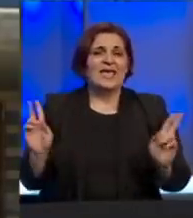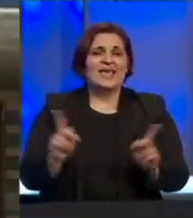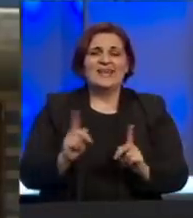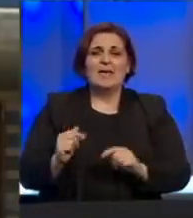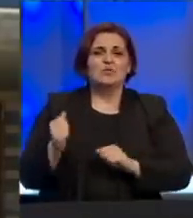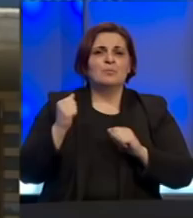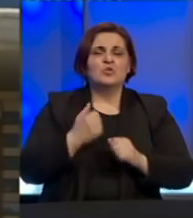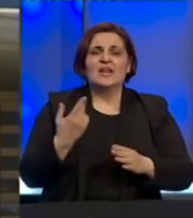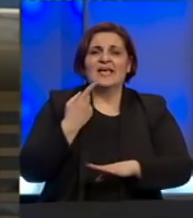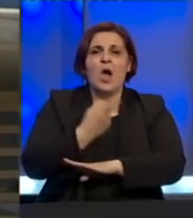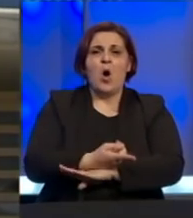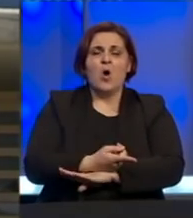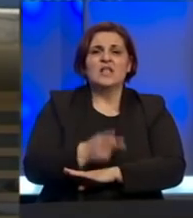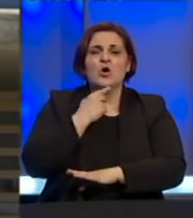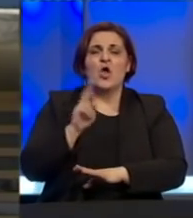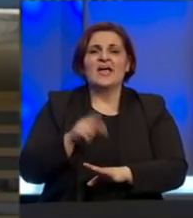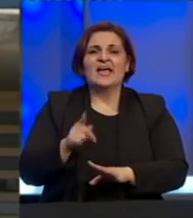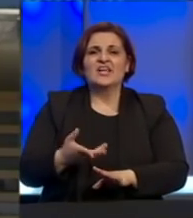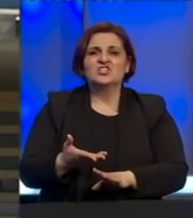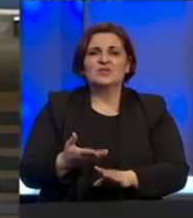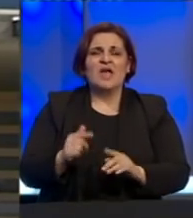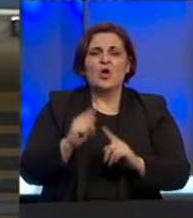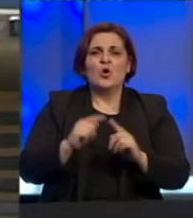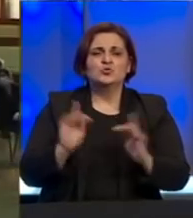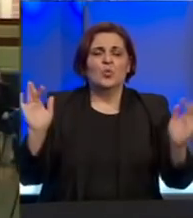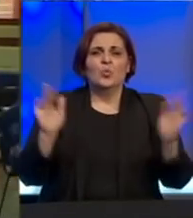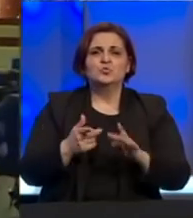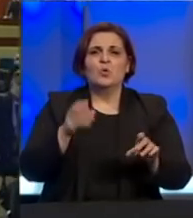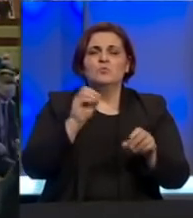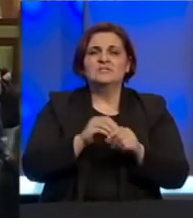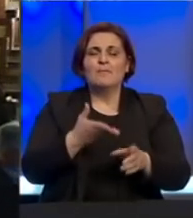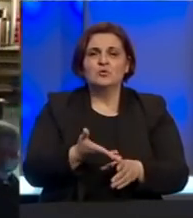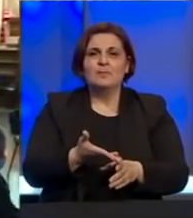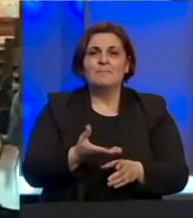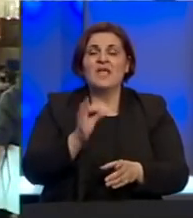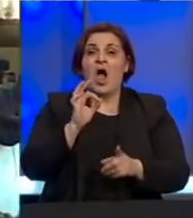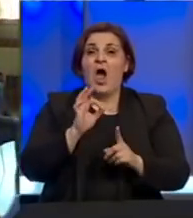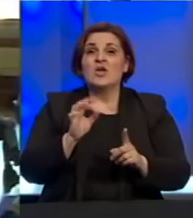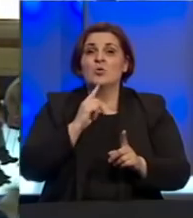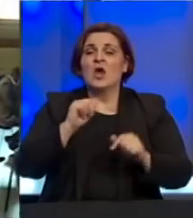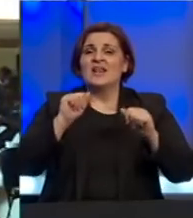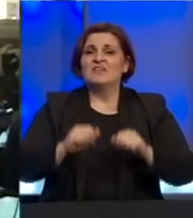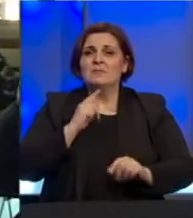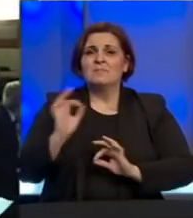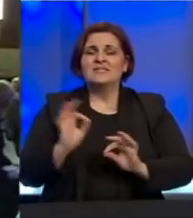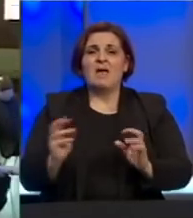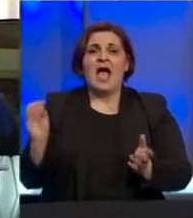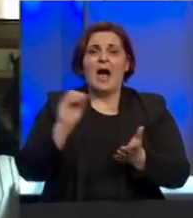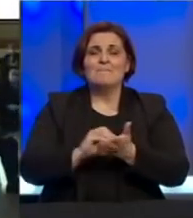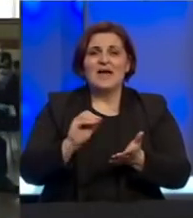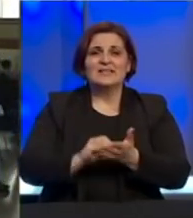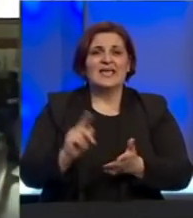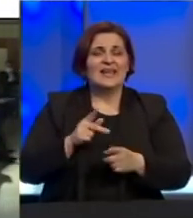donijeti određe odluke koje se krše kose sa donesanim proračunom. Iako opozicija na ovakav prijedlog ima spremne amantmane,